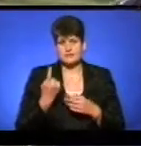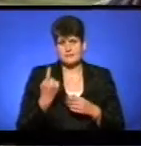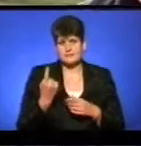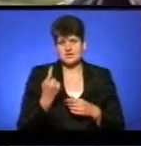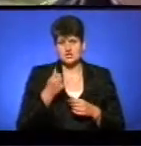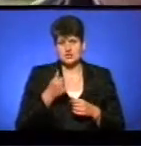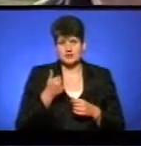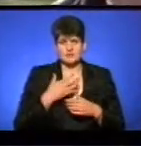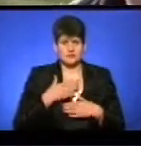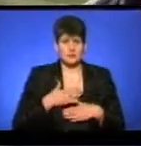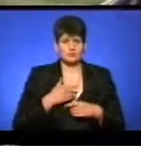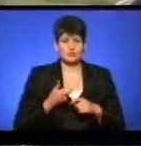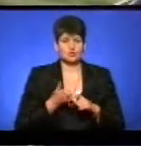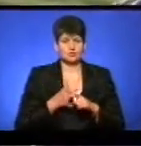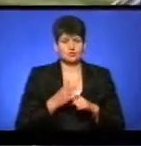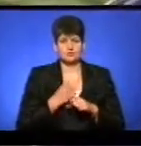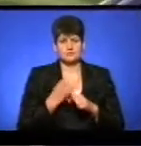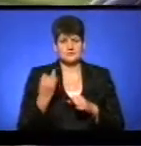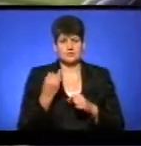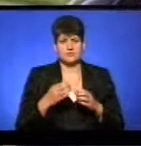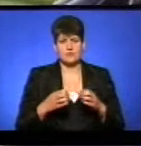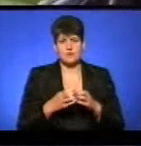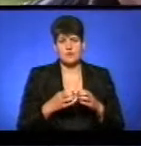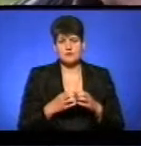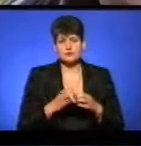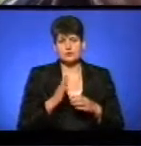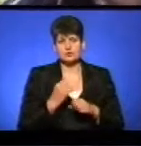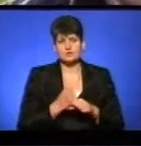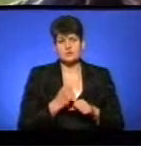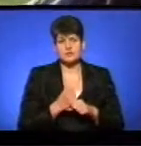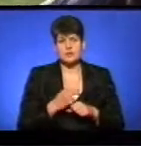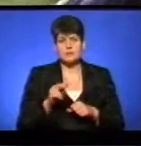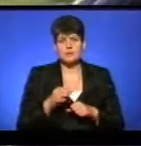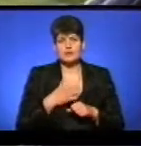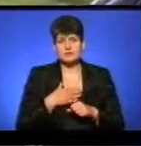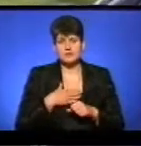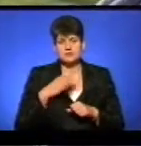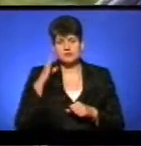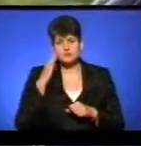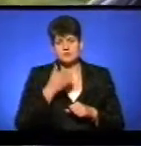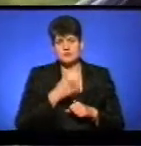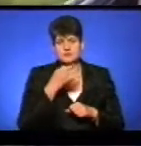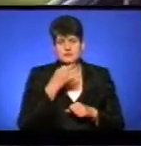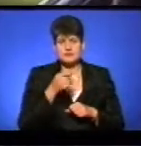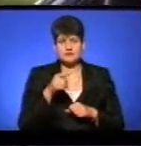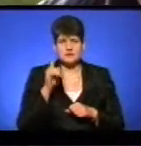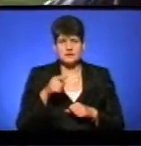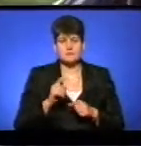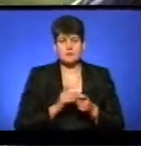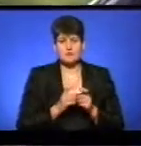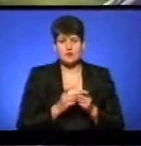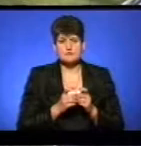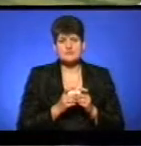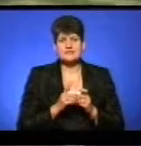приємно одно, зробив дуже цікаву команду, яка десь буде працювати. По наших хлопців, хотів би сказати, ви знаєте, ми боремося